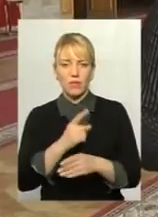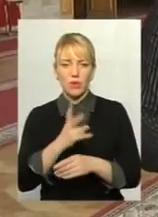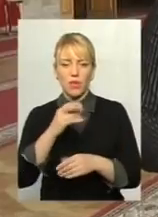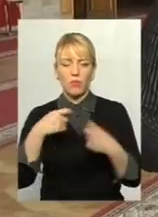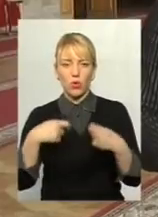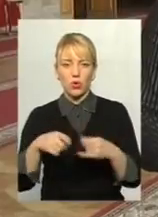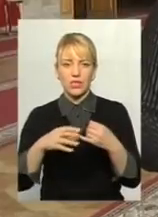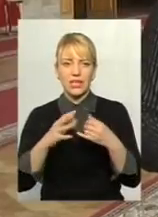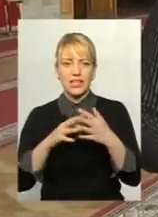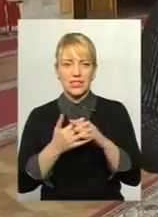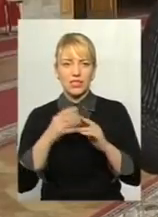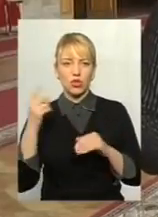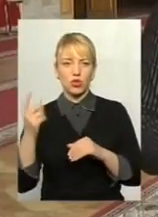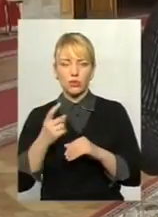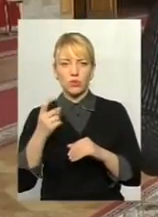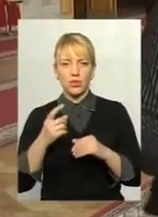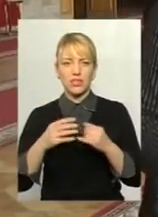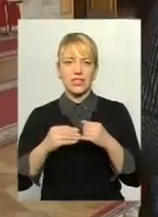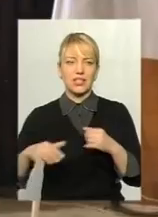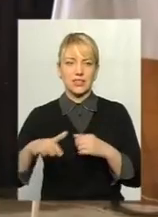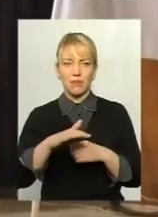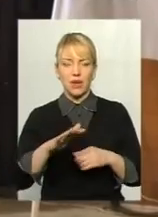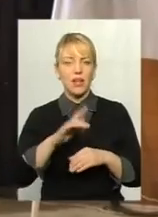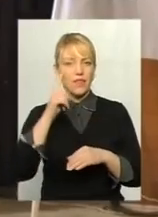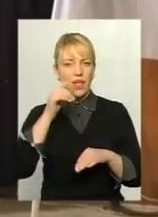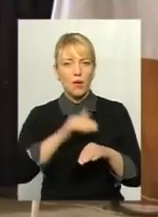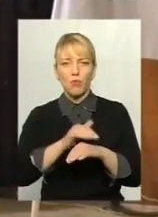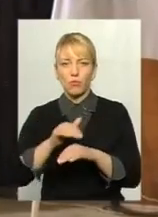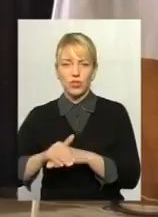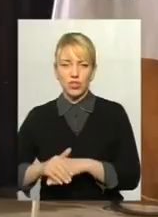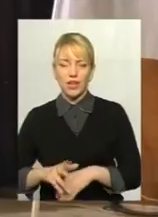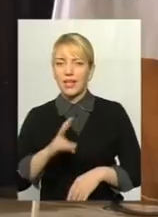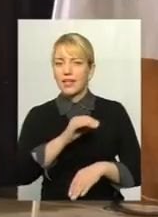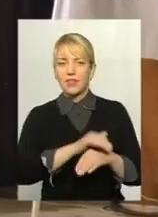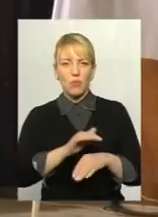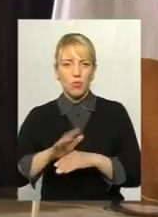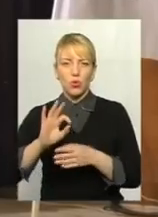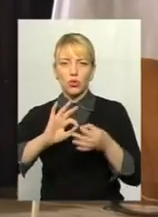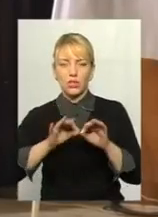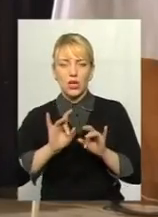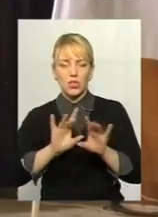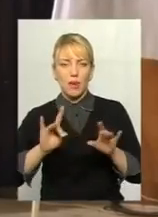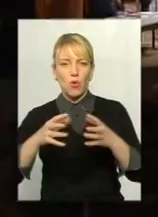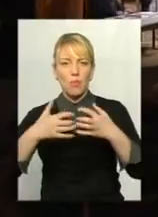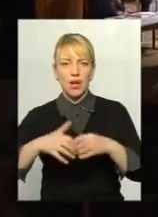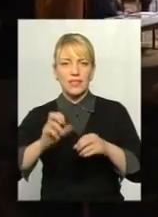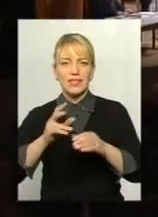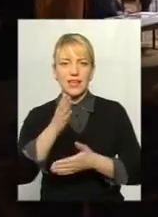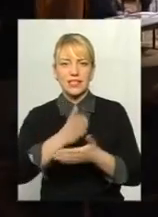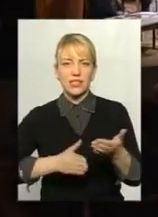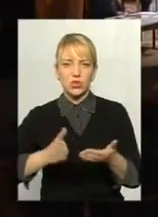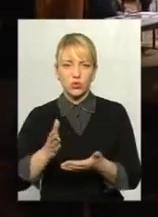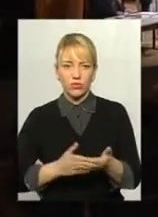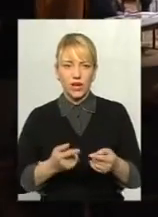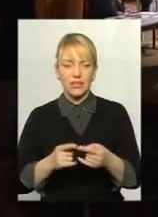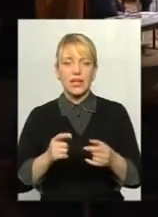земель, наче цих гасел не помічали. Наче не помічали та детально розповідали про механізми можливого скасування заборони